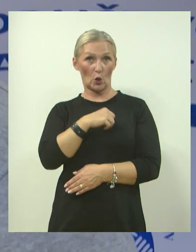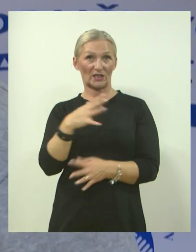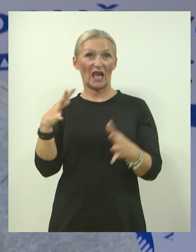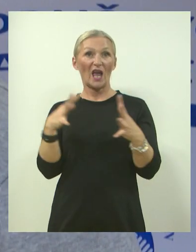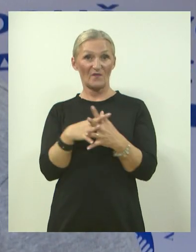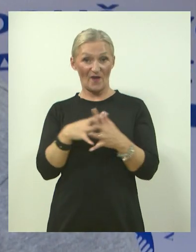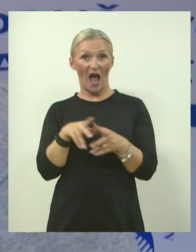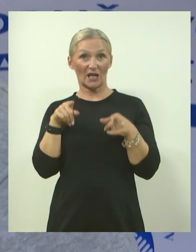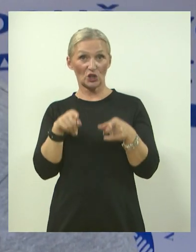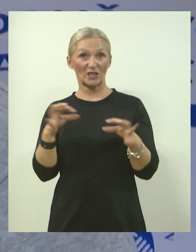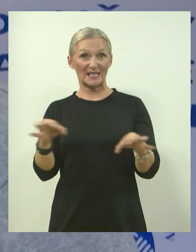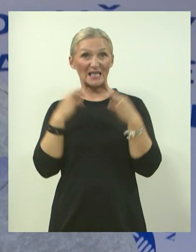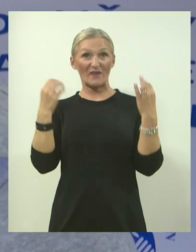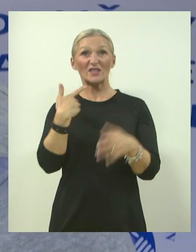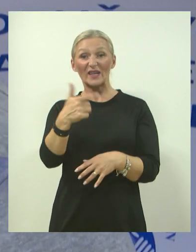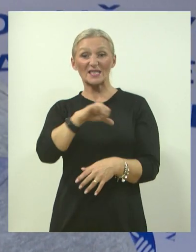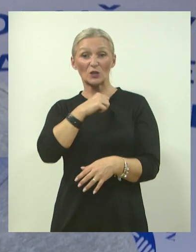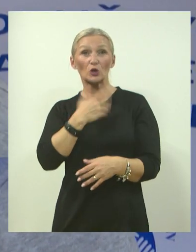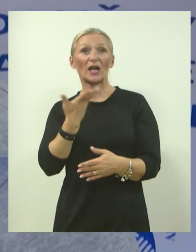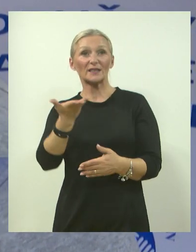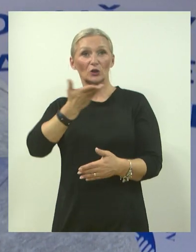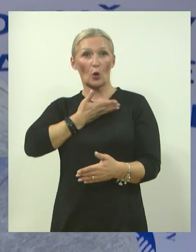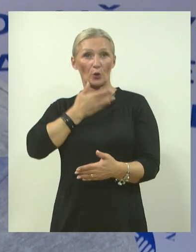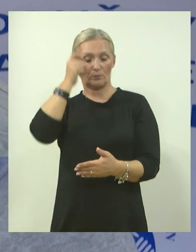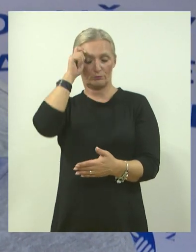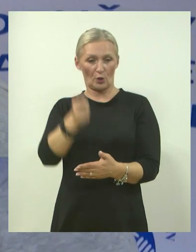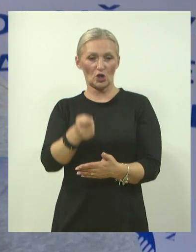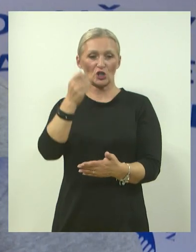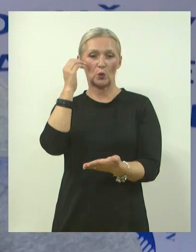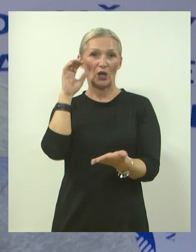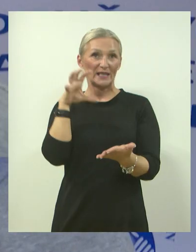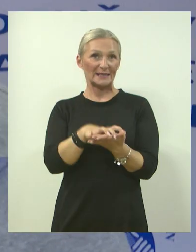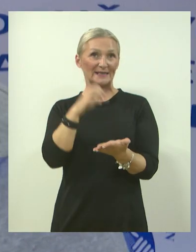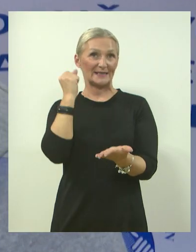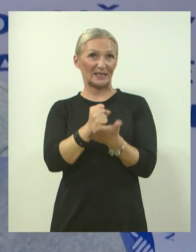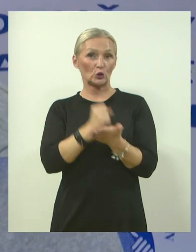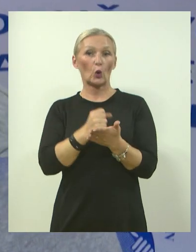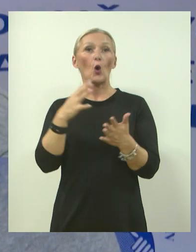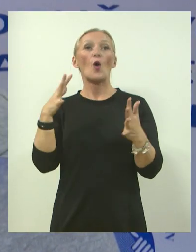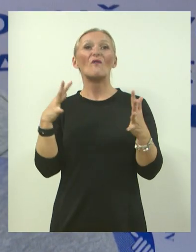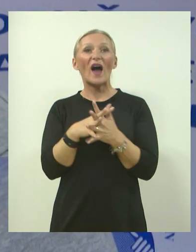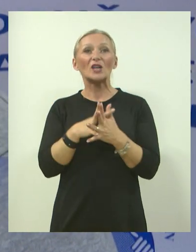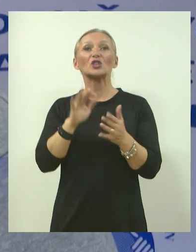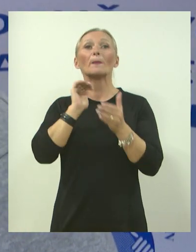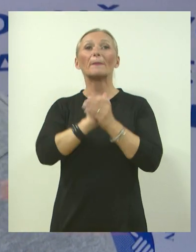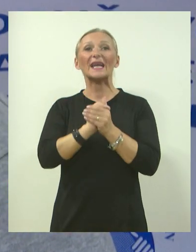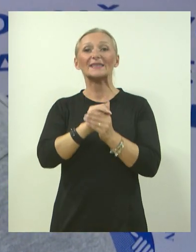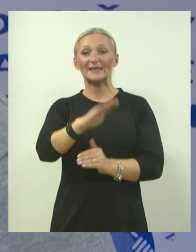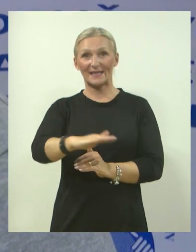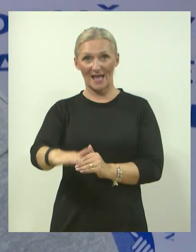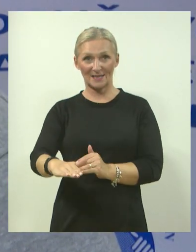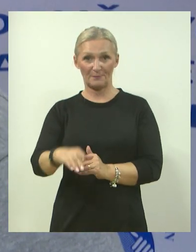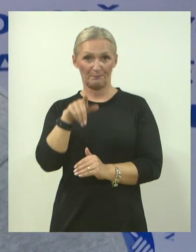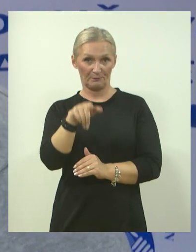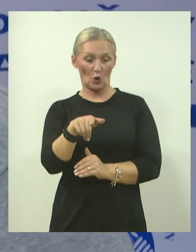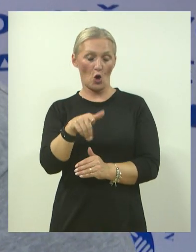grad Varaždin slavi 20 godina od kada je dobil počestnu titulu Grad Varaždin prijatelj djece. S obzirom na tu činjenicu i